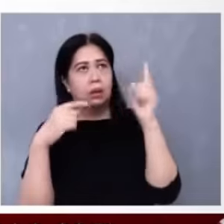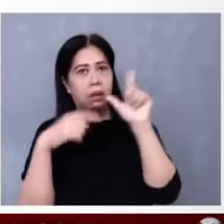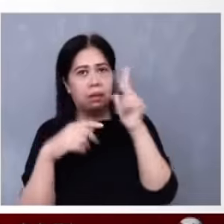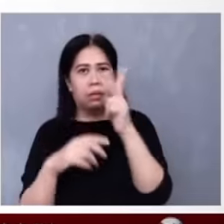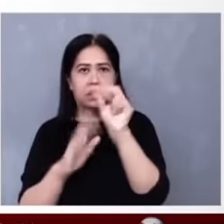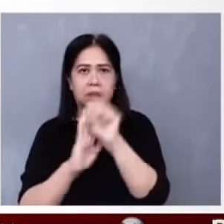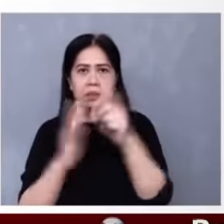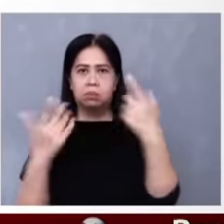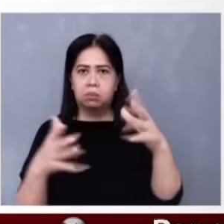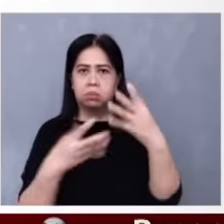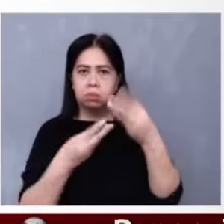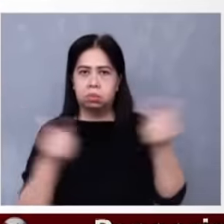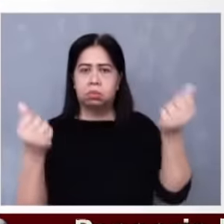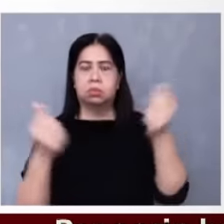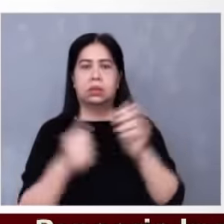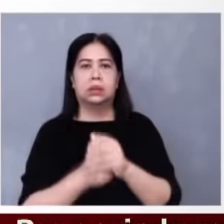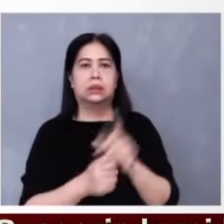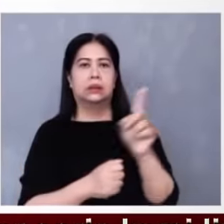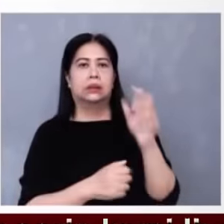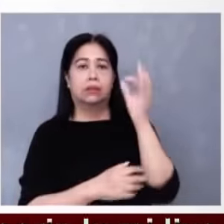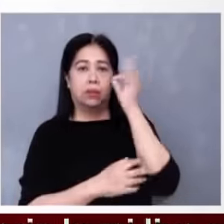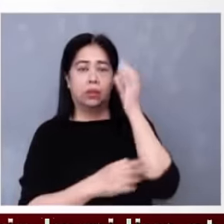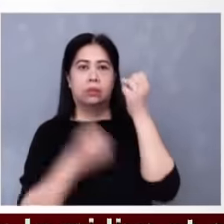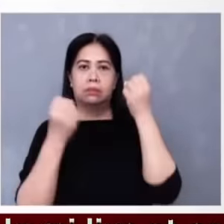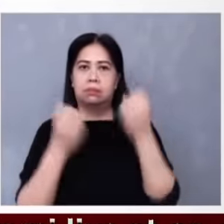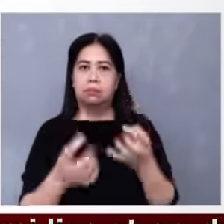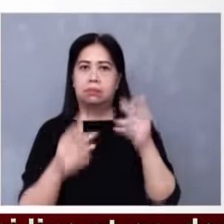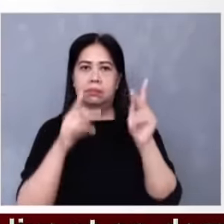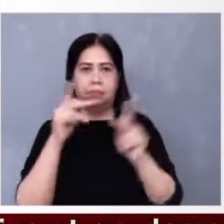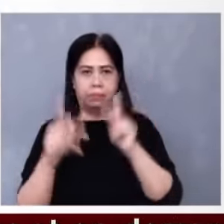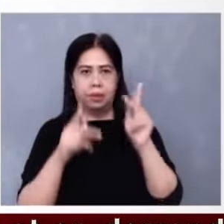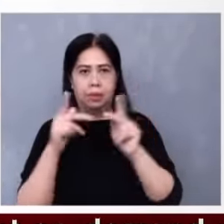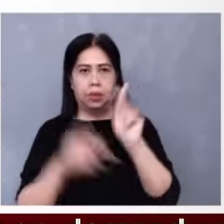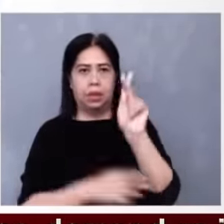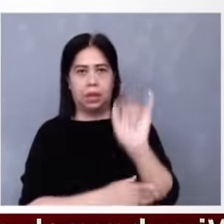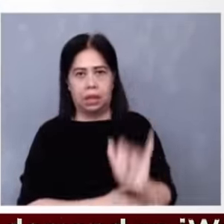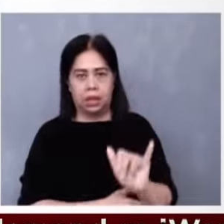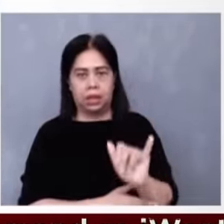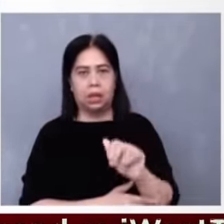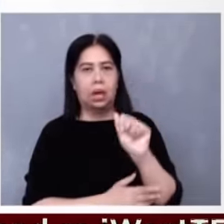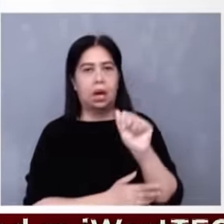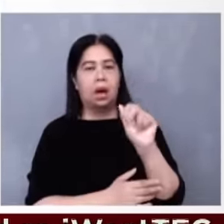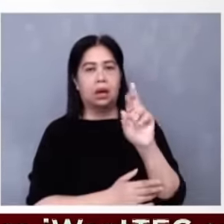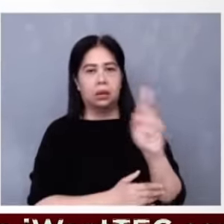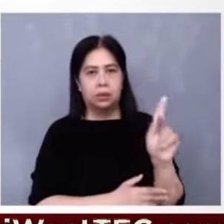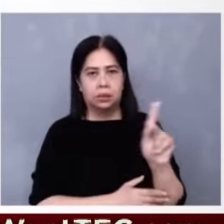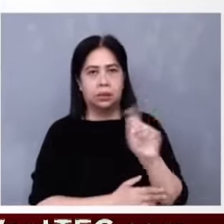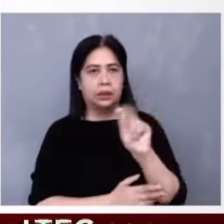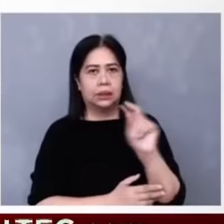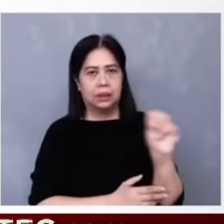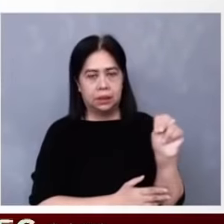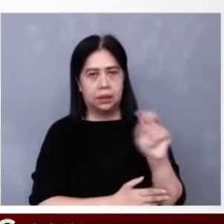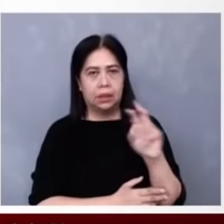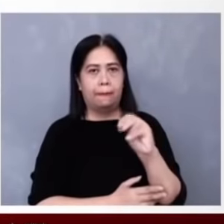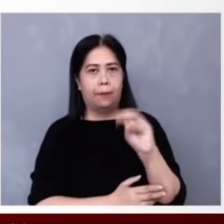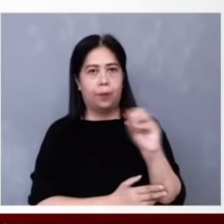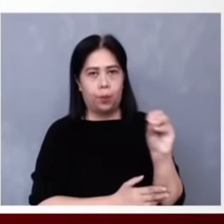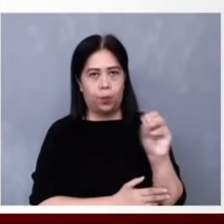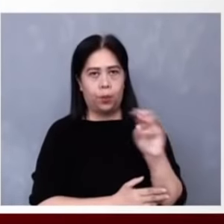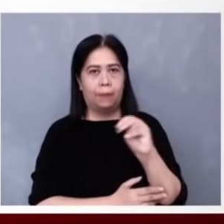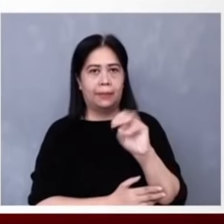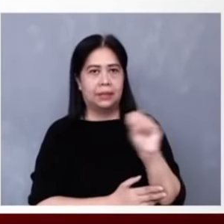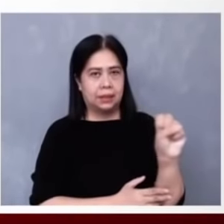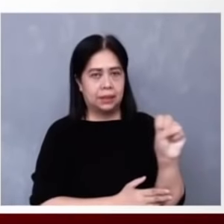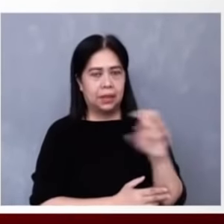Isa lang si Foley sa libo-libong residente ng Kentucky, Arkansas, Tennessee, Missouri, Mississippi at